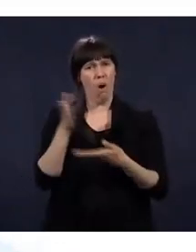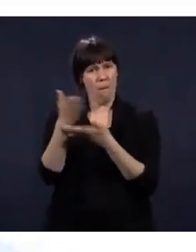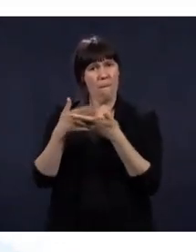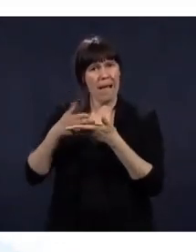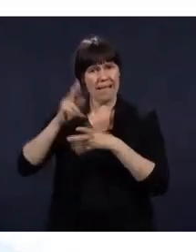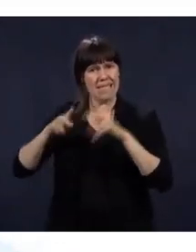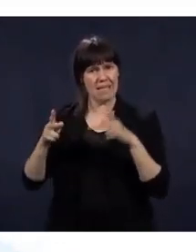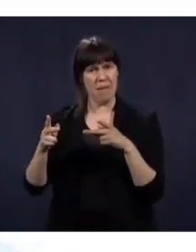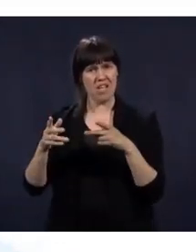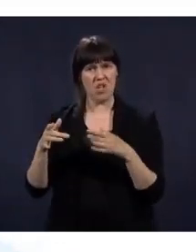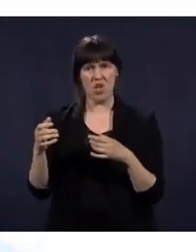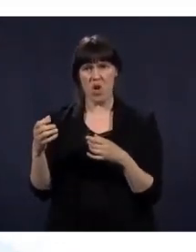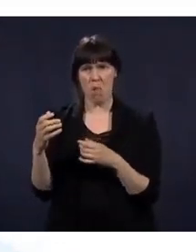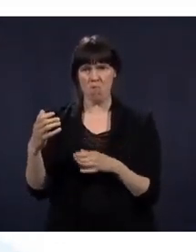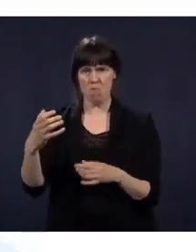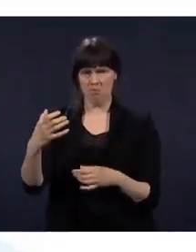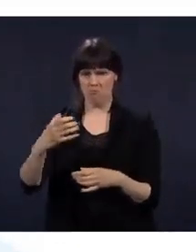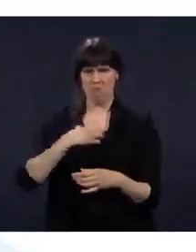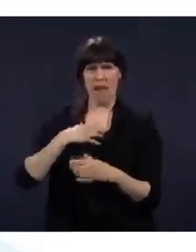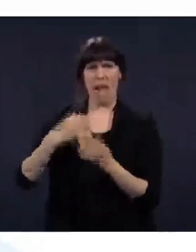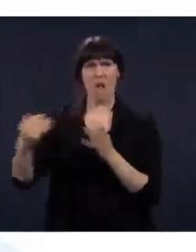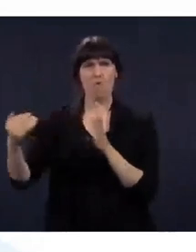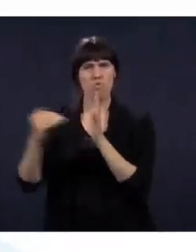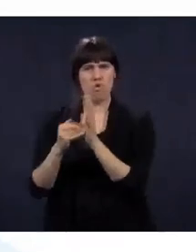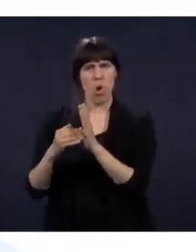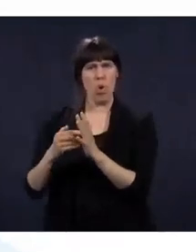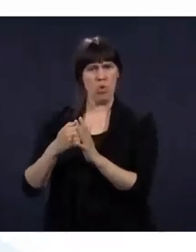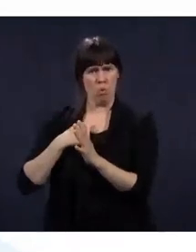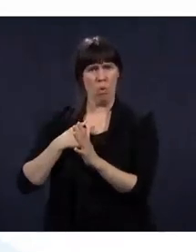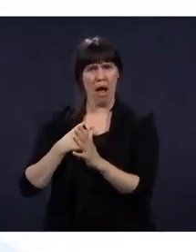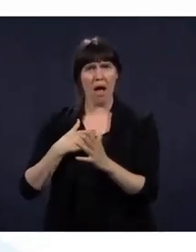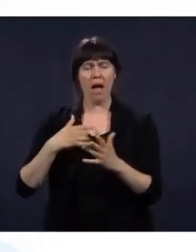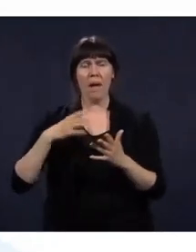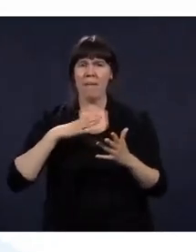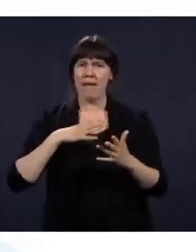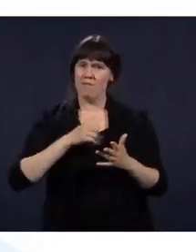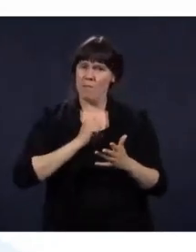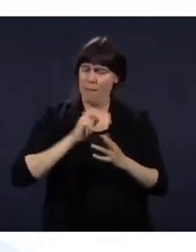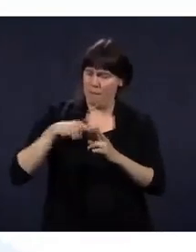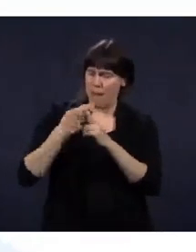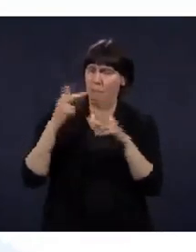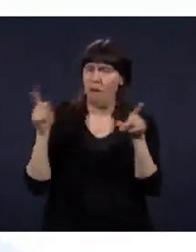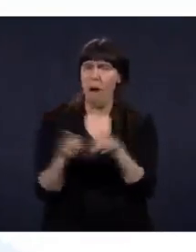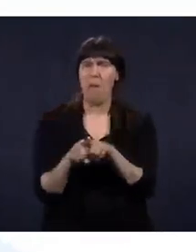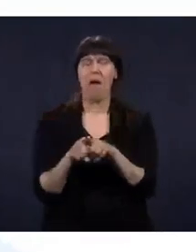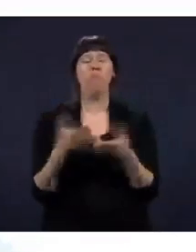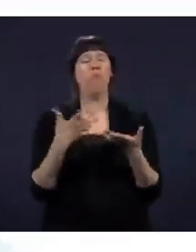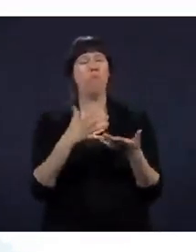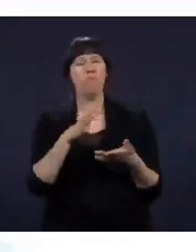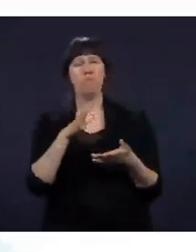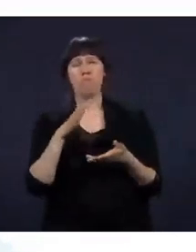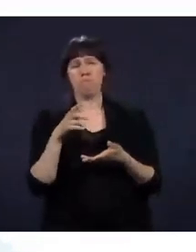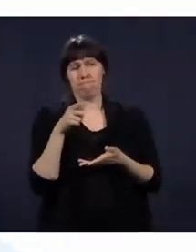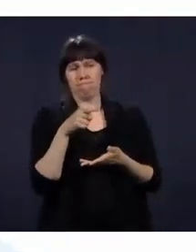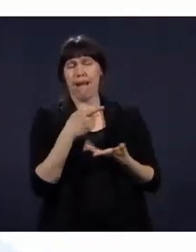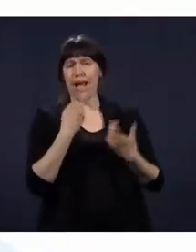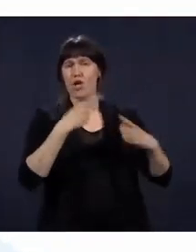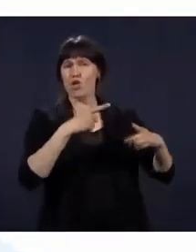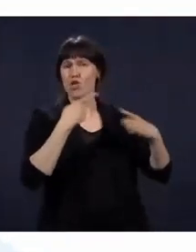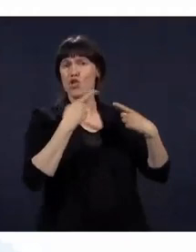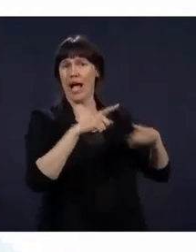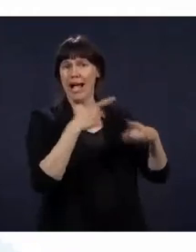été gentils avec moi. Dans le contexte de cette chanson qui avait été composée, dont je n même pas entendu véritablement les mots,